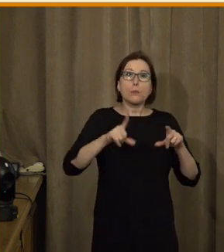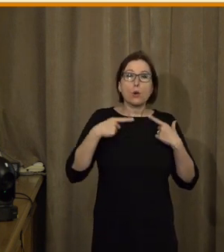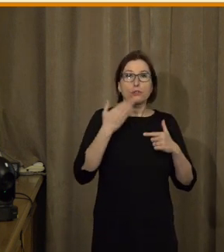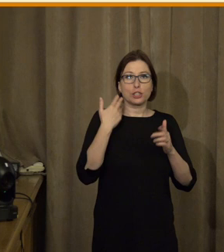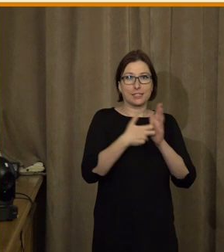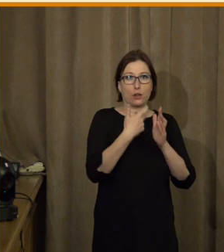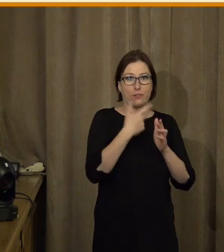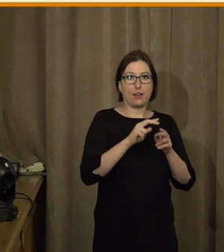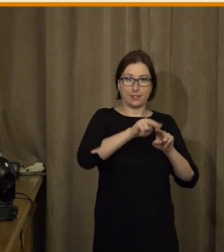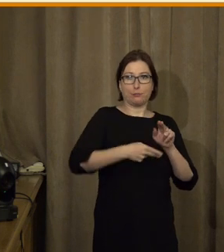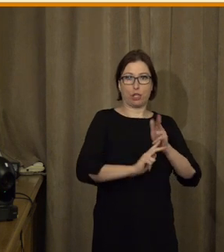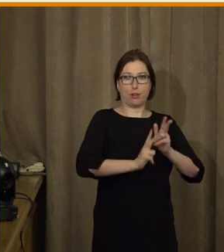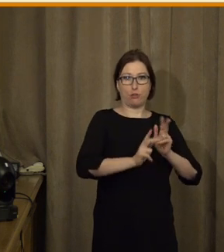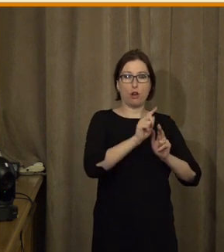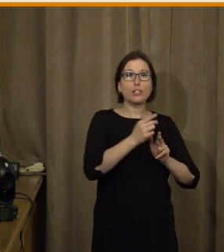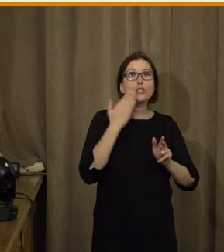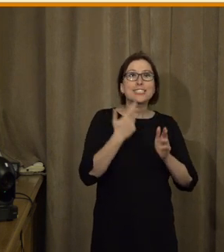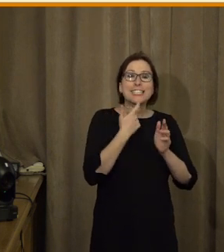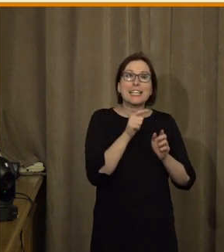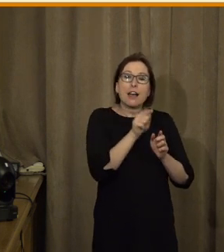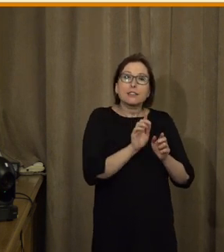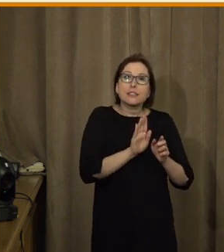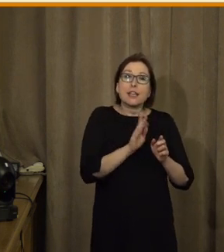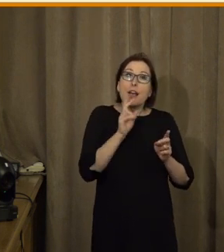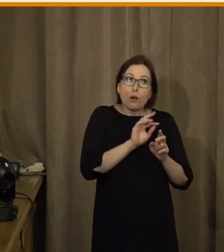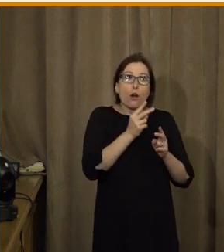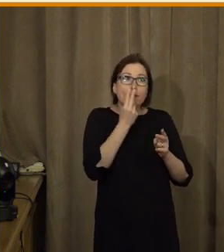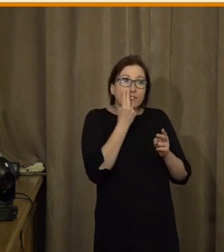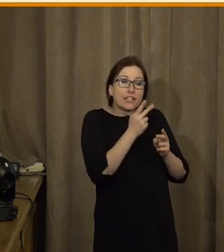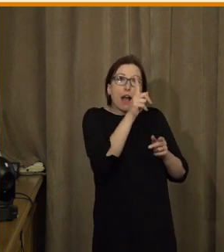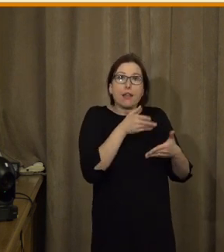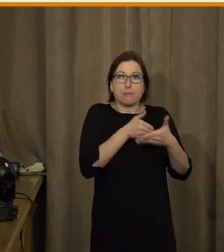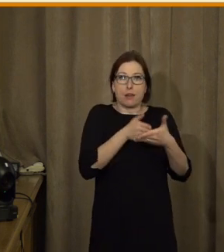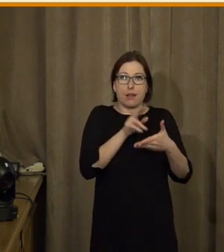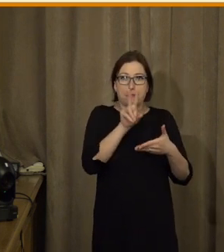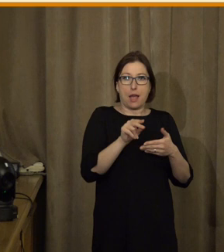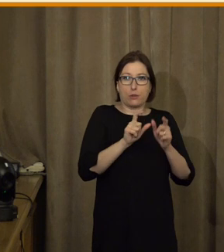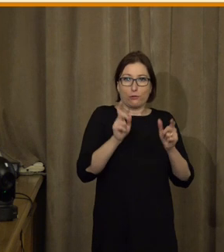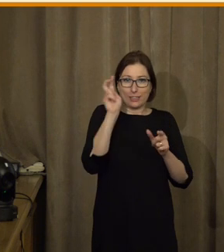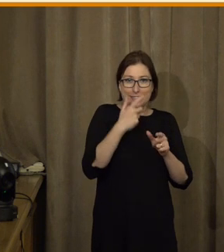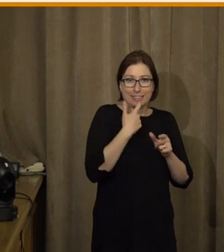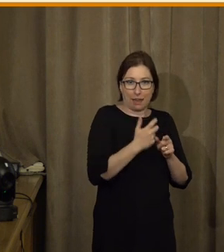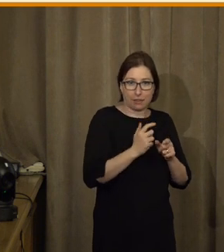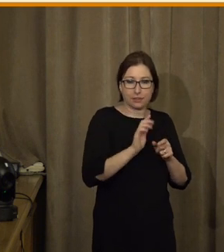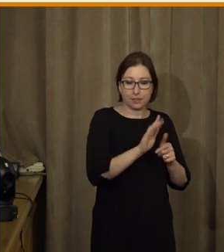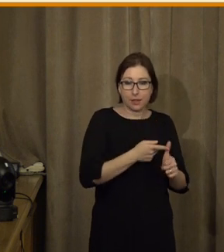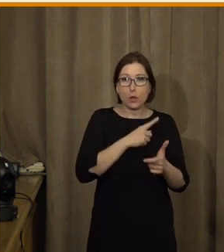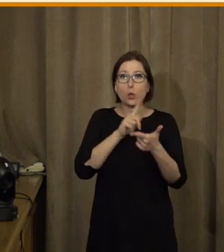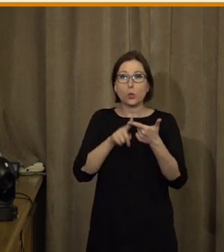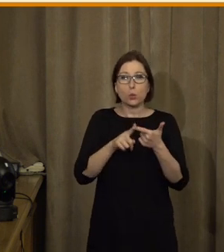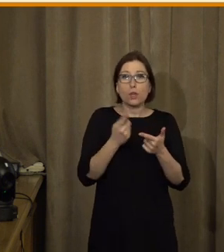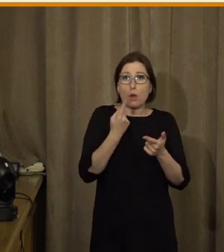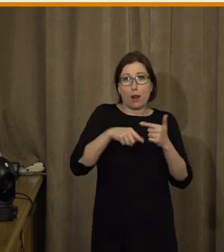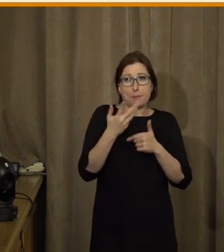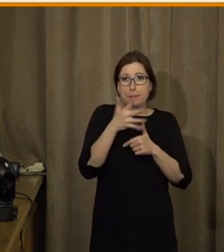jazyka a opakuji, pro ně je čeština byť smyslově přístupná bariérová. Další ale jsou lidé, kteří je půl